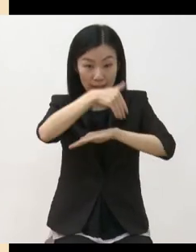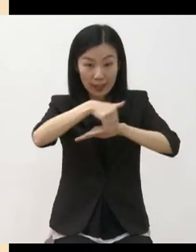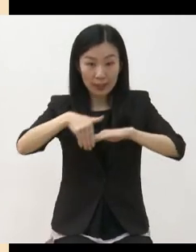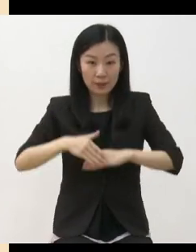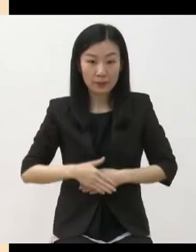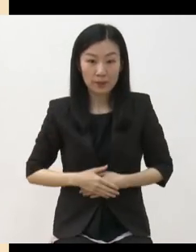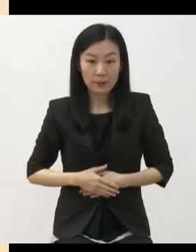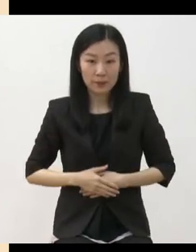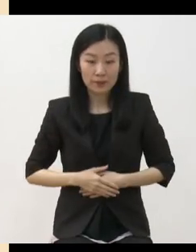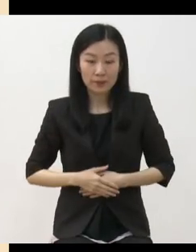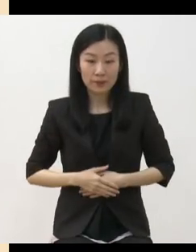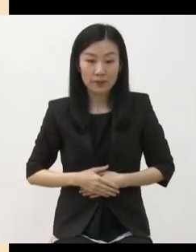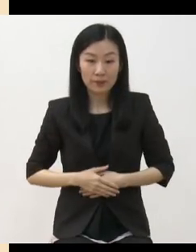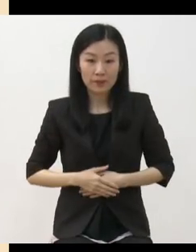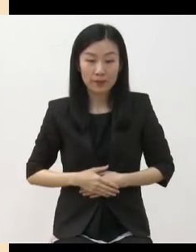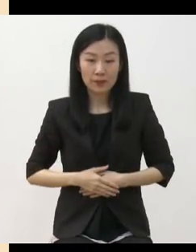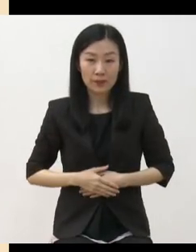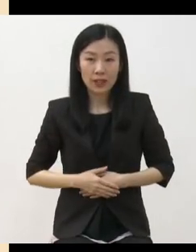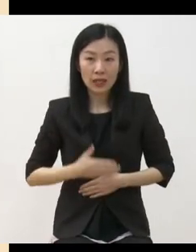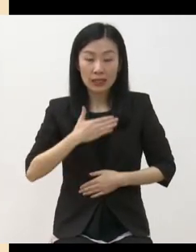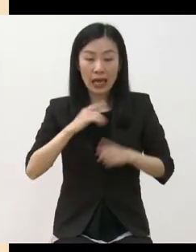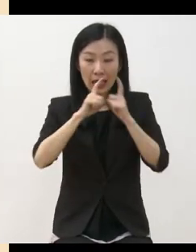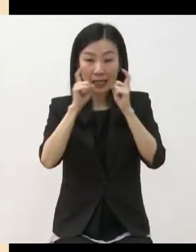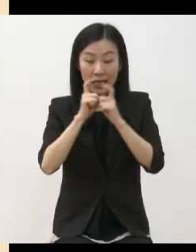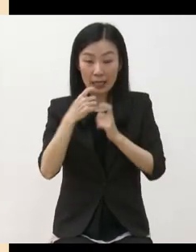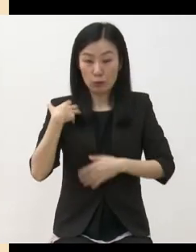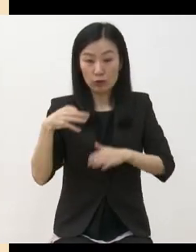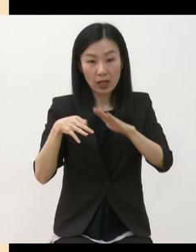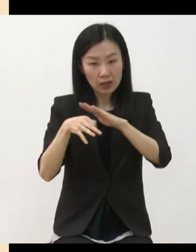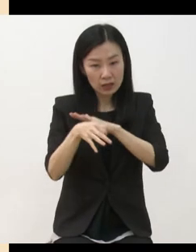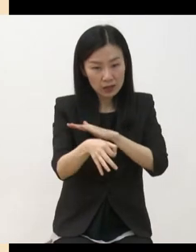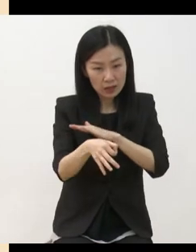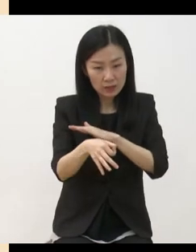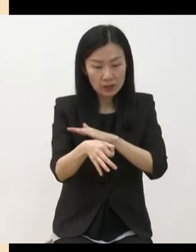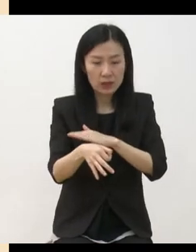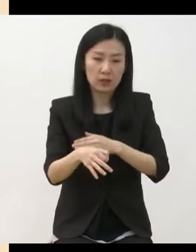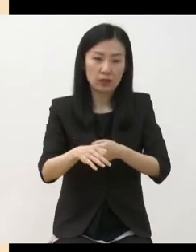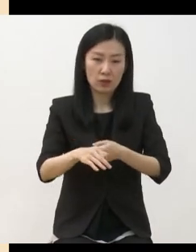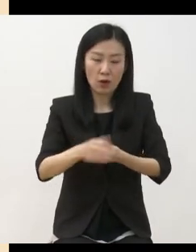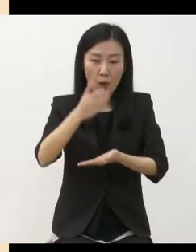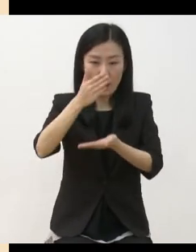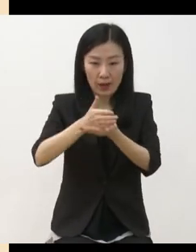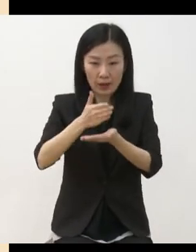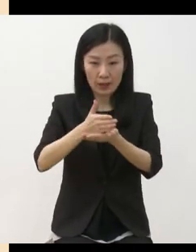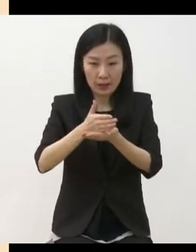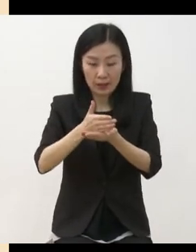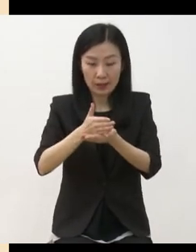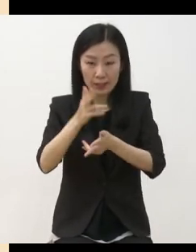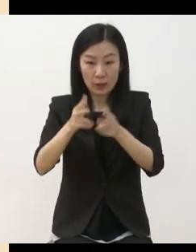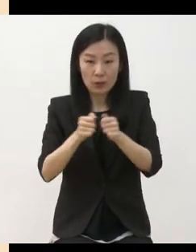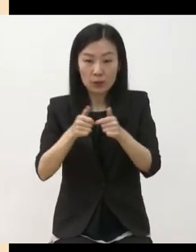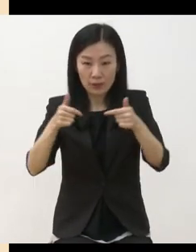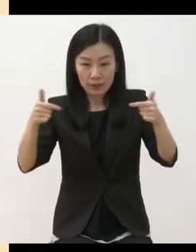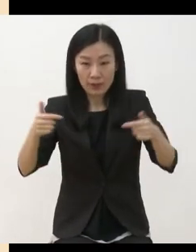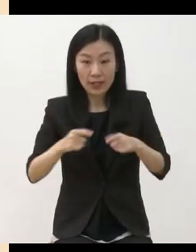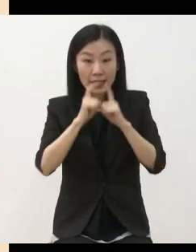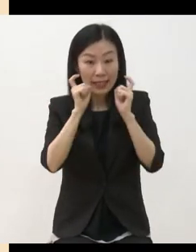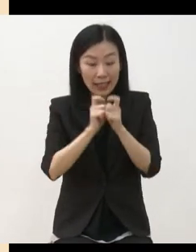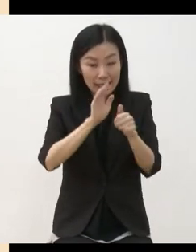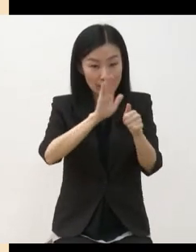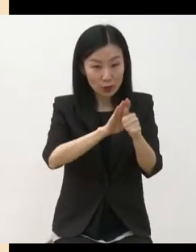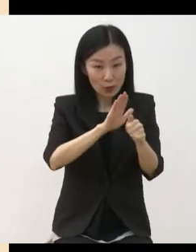자기부담금 적용 제외 사업을 확대해 나가겠습니다 개인 지원, 비평 및 연구 지원,